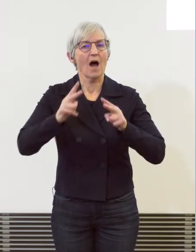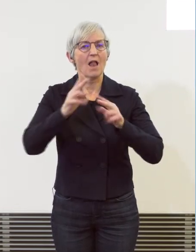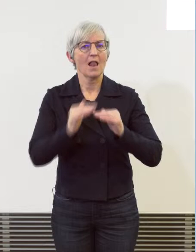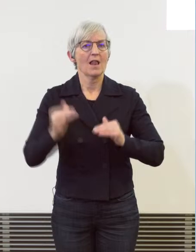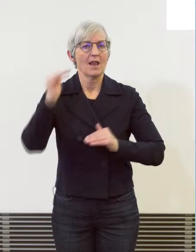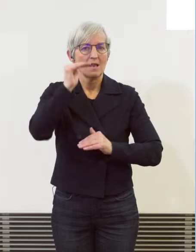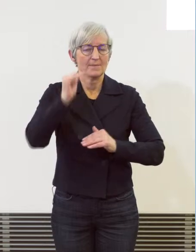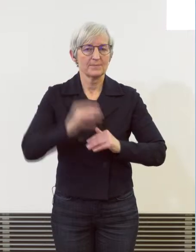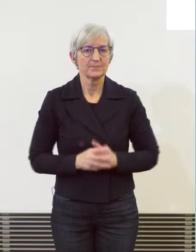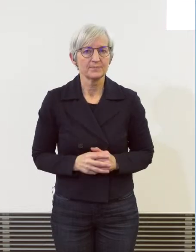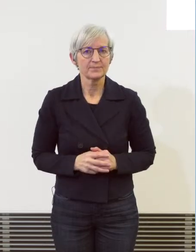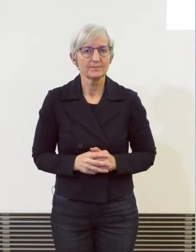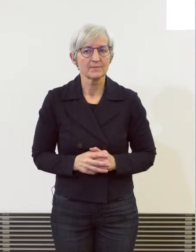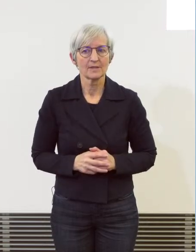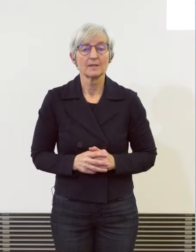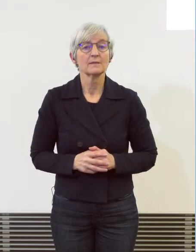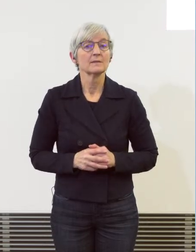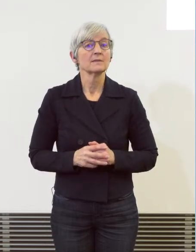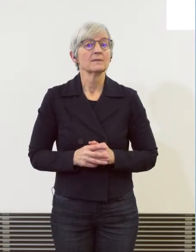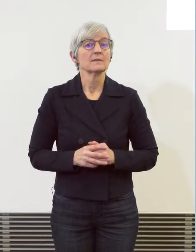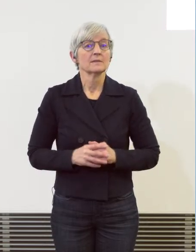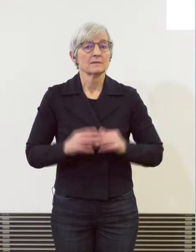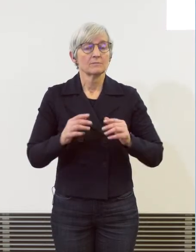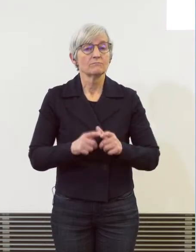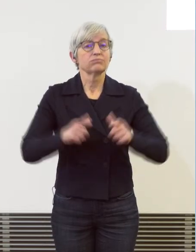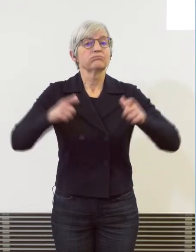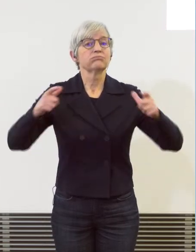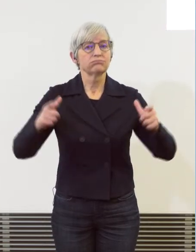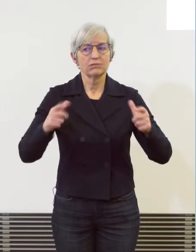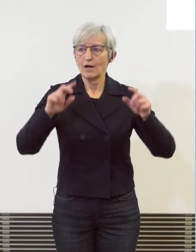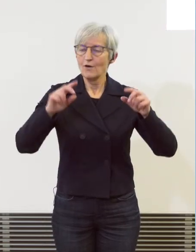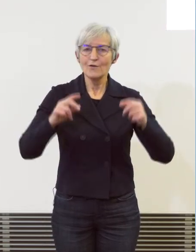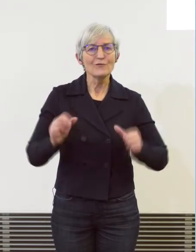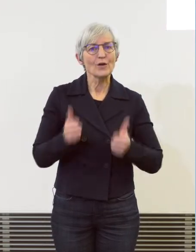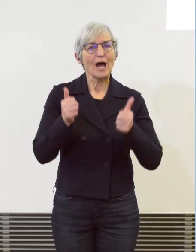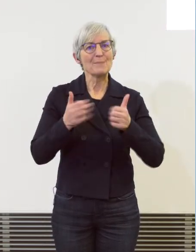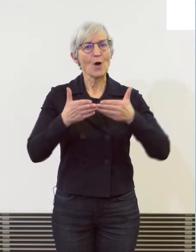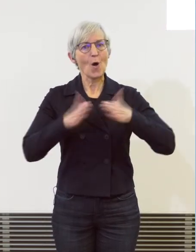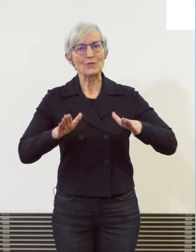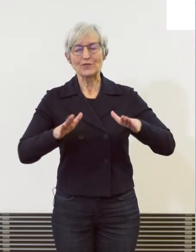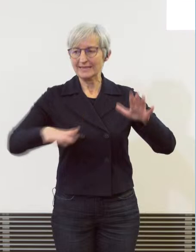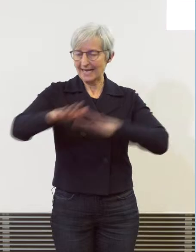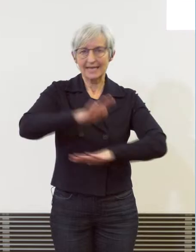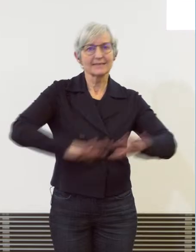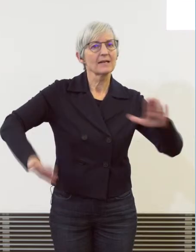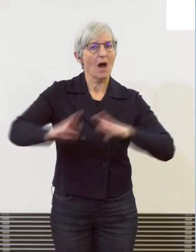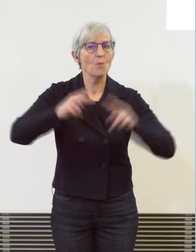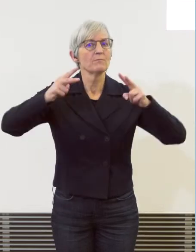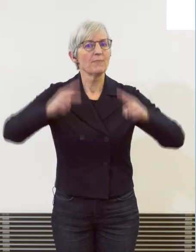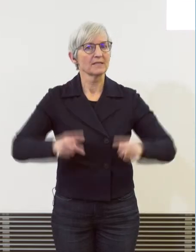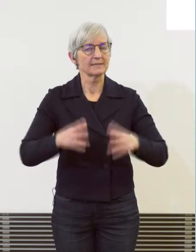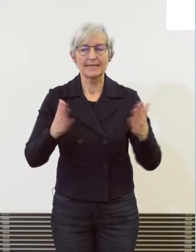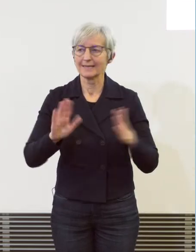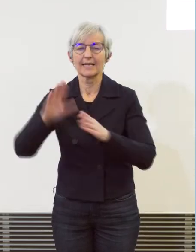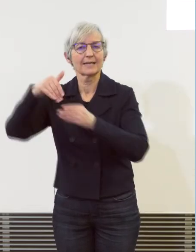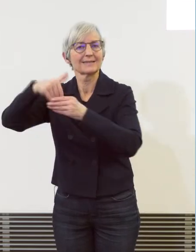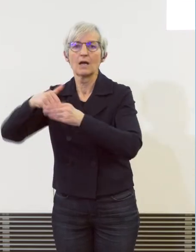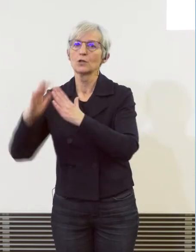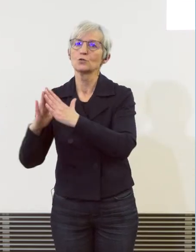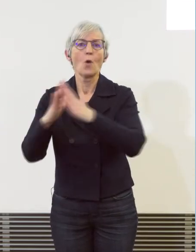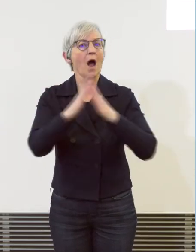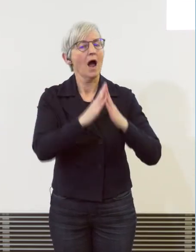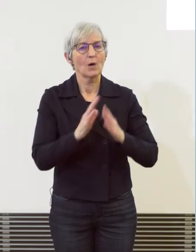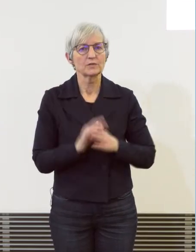Zunahme hat sich zur Hauptsache im öffentlichen Raum, also ausserhalb von häuslichen Beziehungen ereignet. Die entsprechenden Hotspots